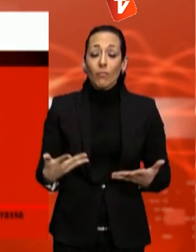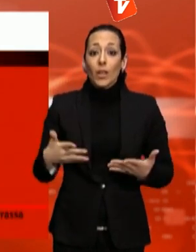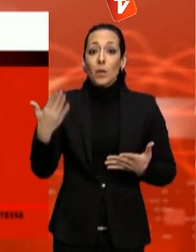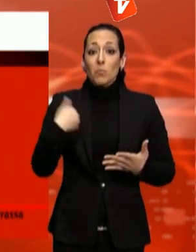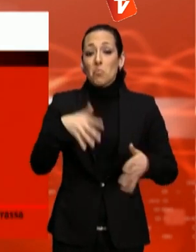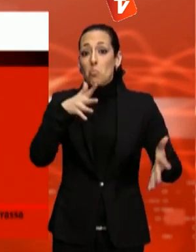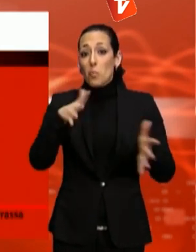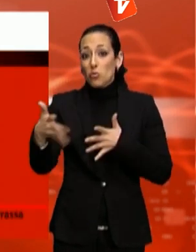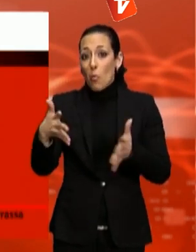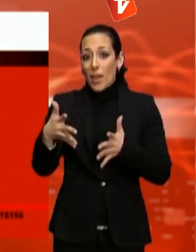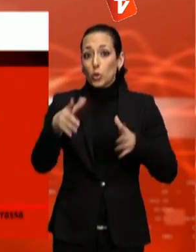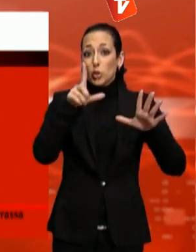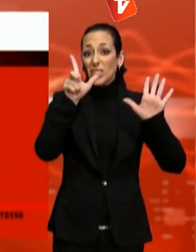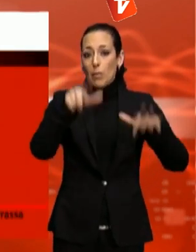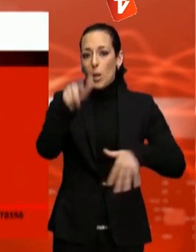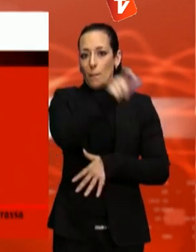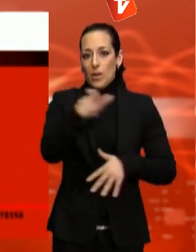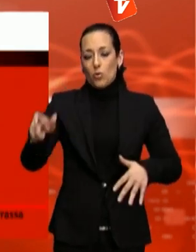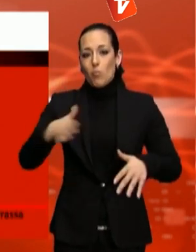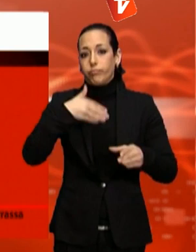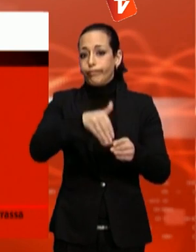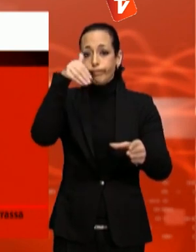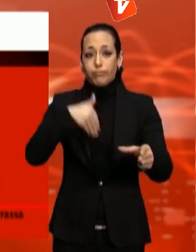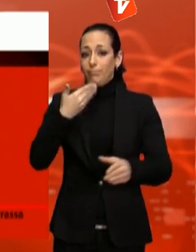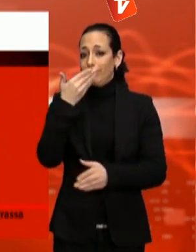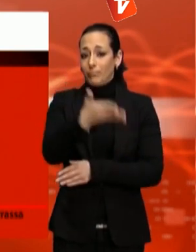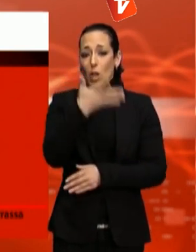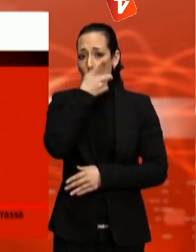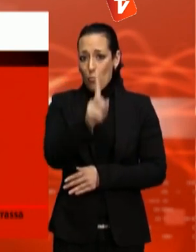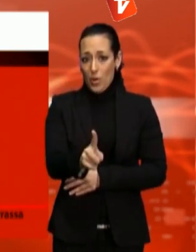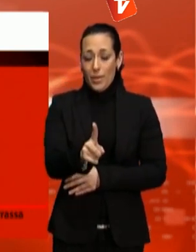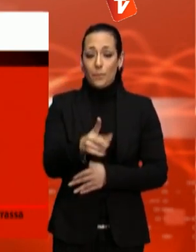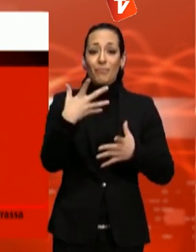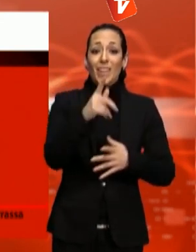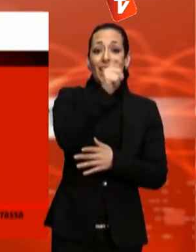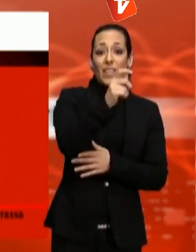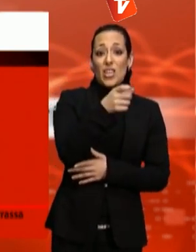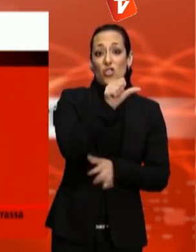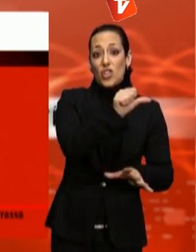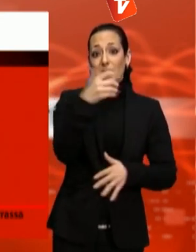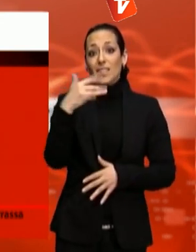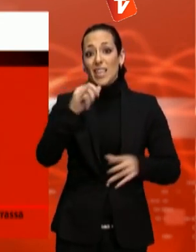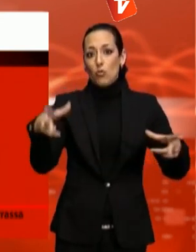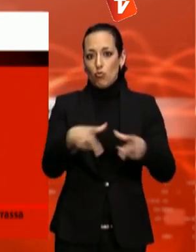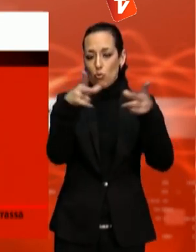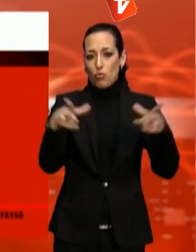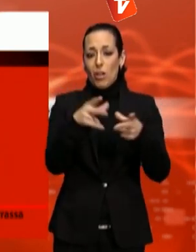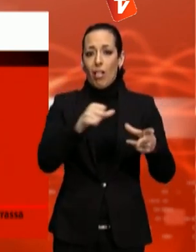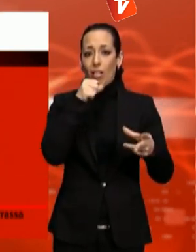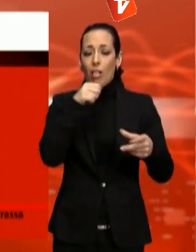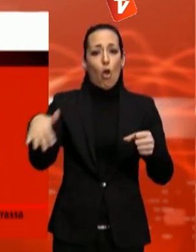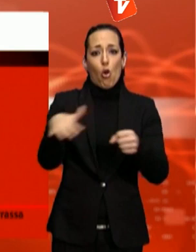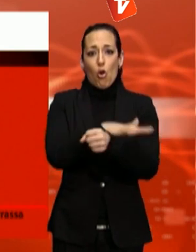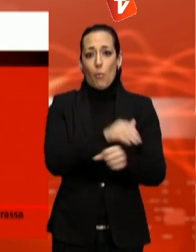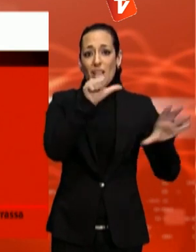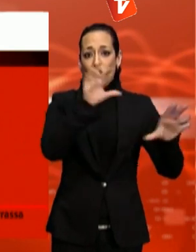unes 7.000 persones quedaran excloses amb la nova targeta. La T-65 i les T-Socials donen cobertura a gairebé 30.000 persones. La